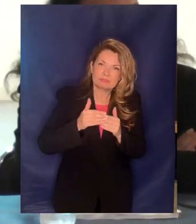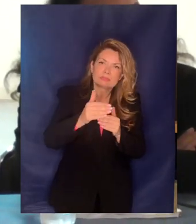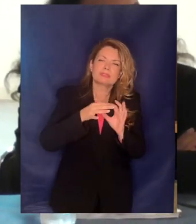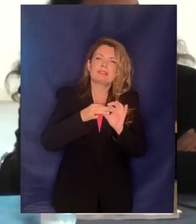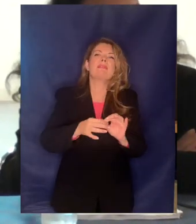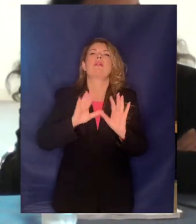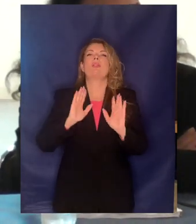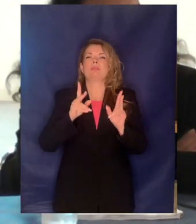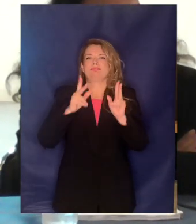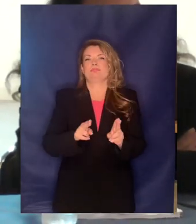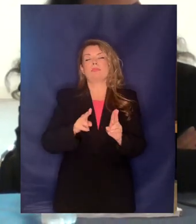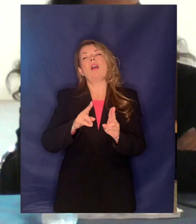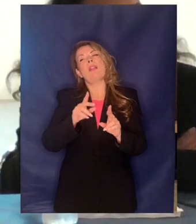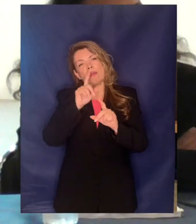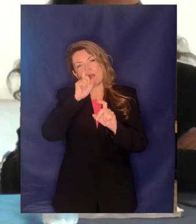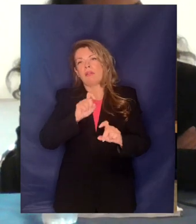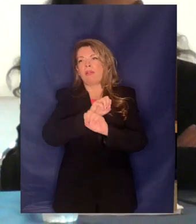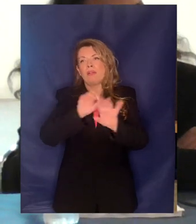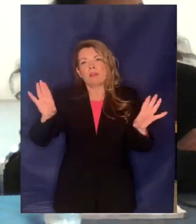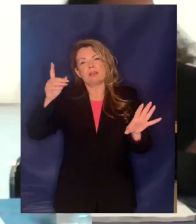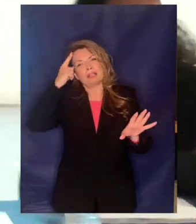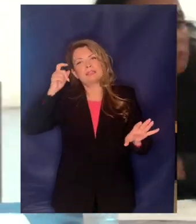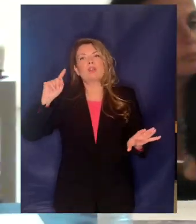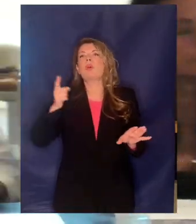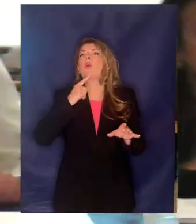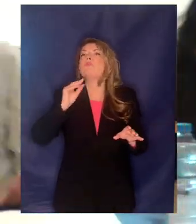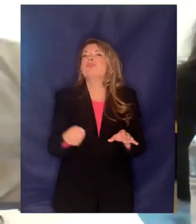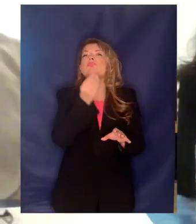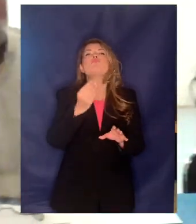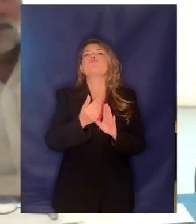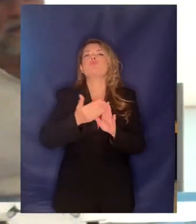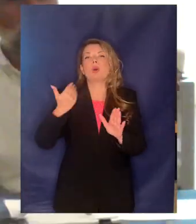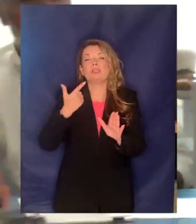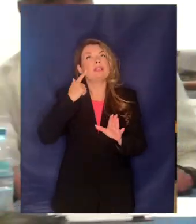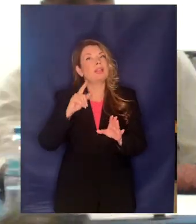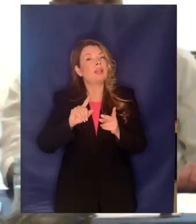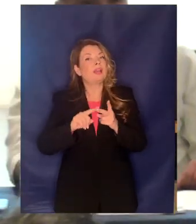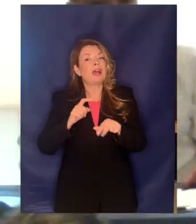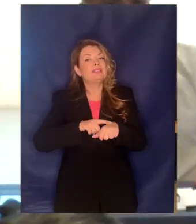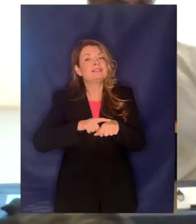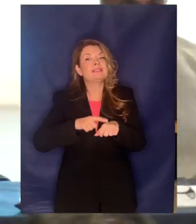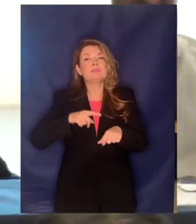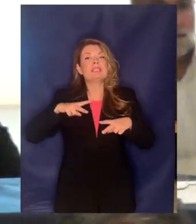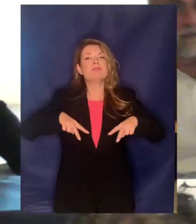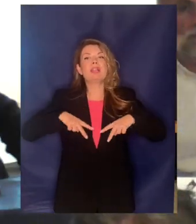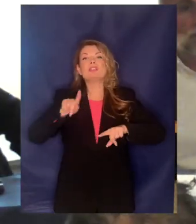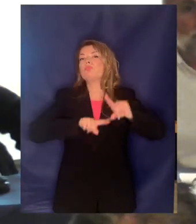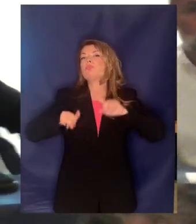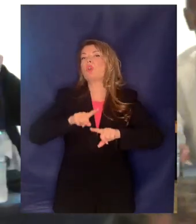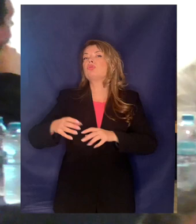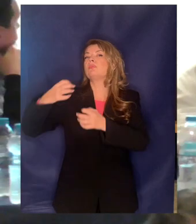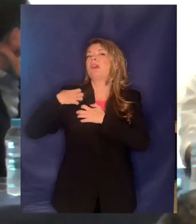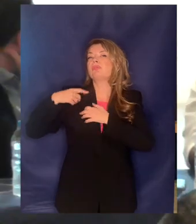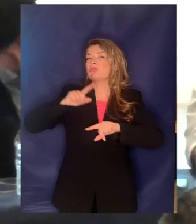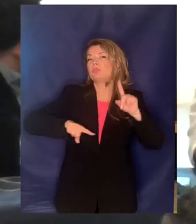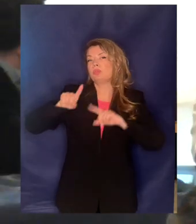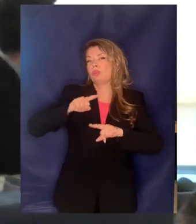να το γνωρίζουμε όλοι και να ξέρουμε πότε έχει συμβεί και με ποια κυβέρνηση γιατί ακούγονται διάφορα και γι' αυτό